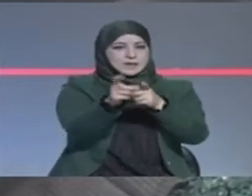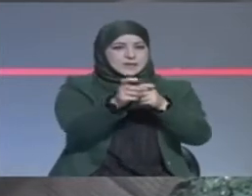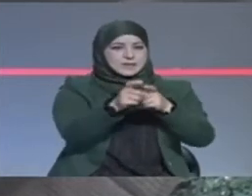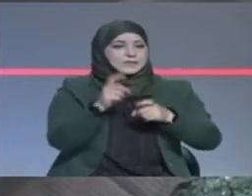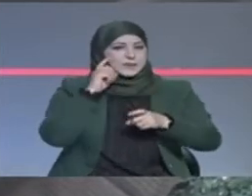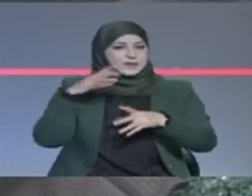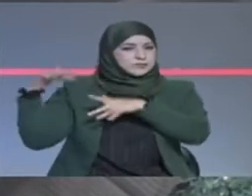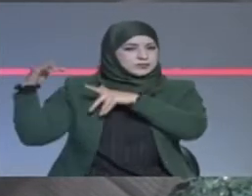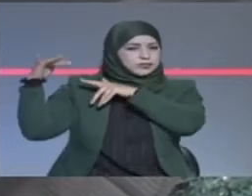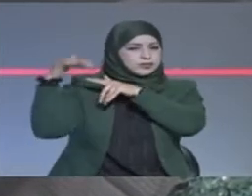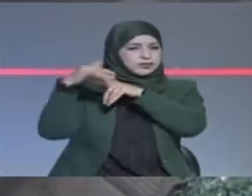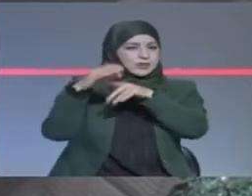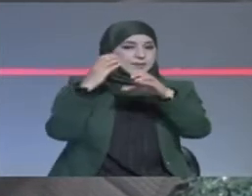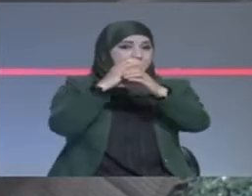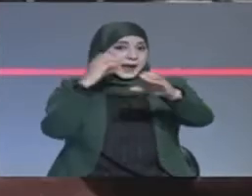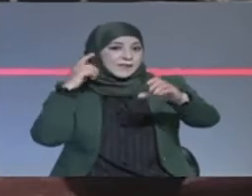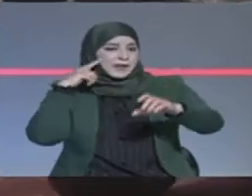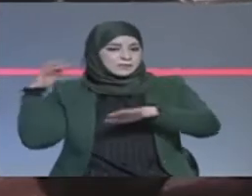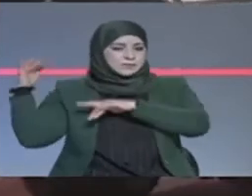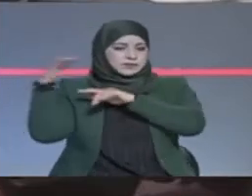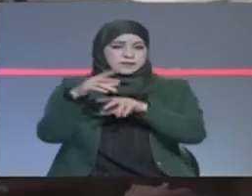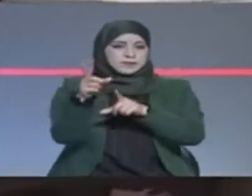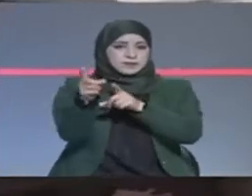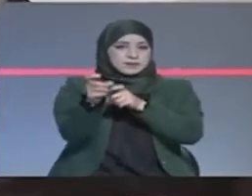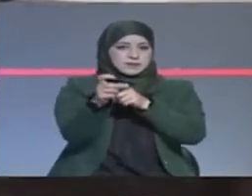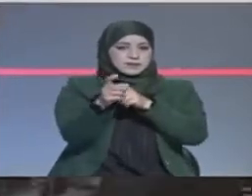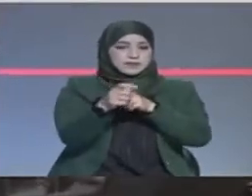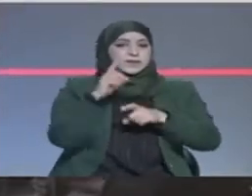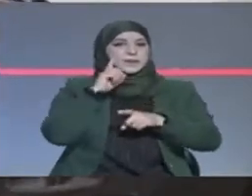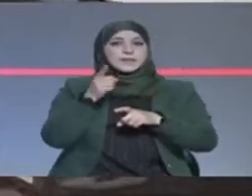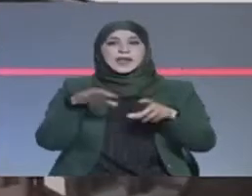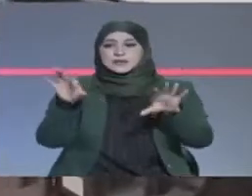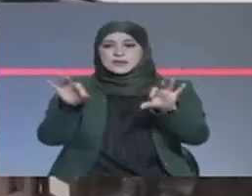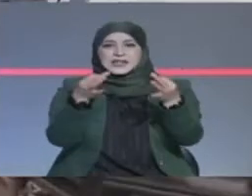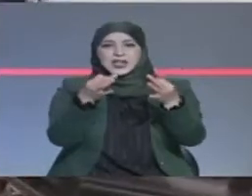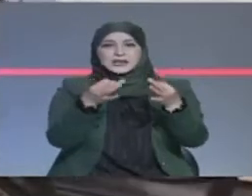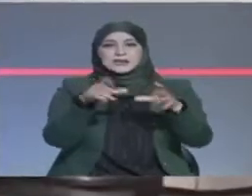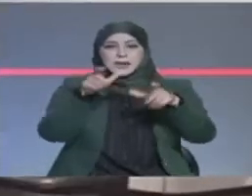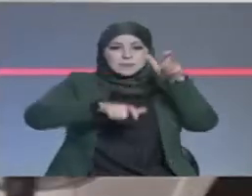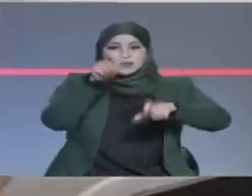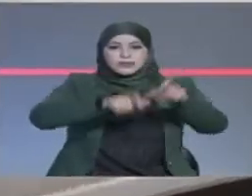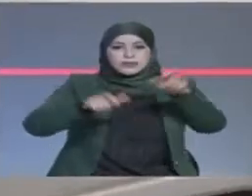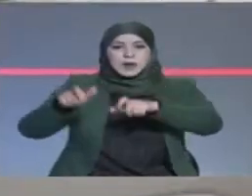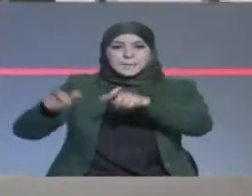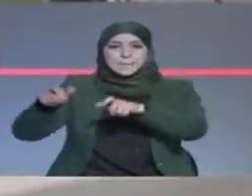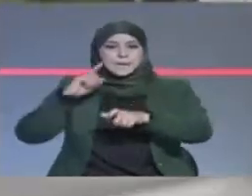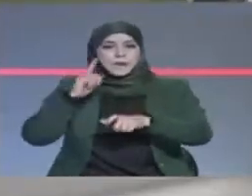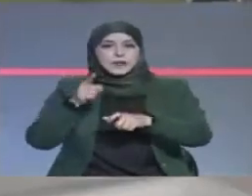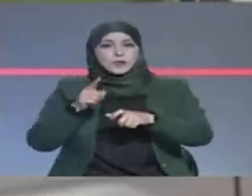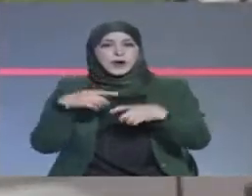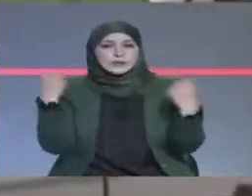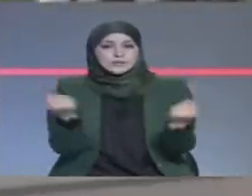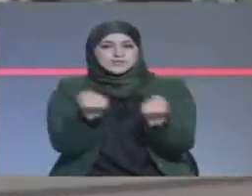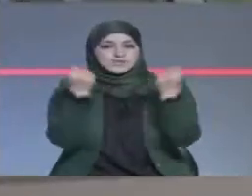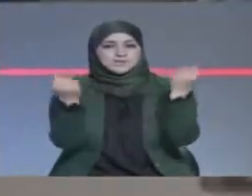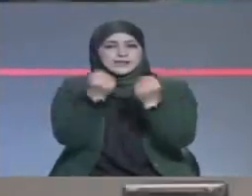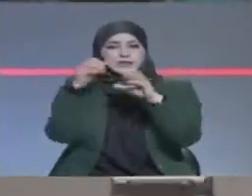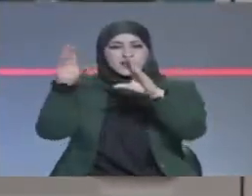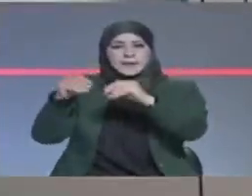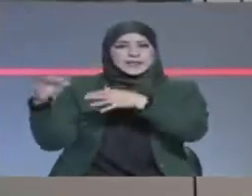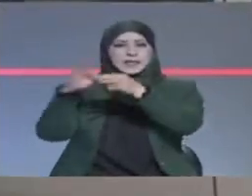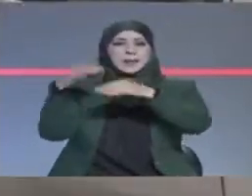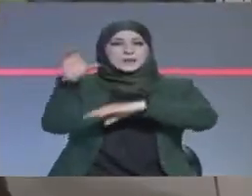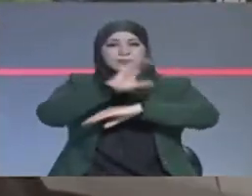قفلة تقلهم شرق البلاد اليوم عشرة المجموعات المسلحة تنشط بمنطقة فيرونغا المحمية